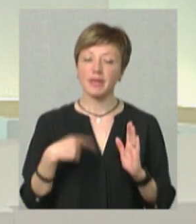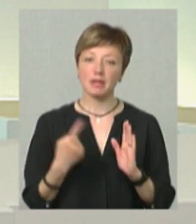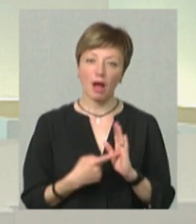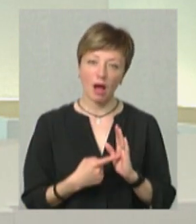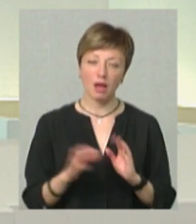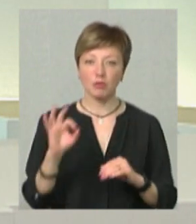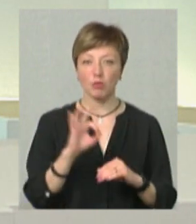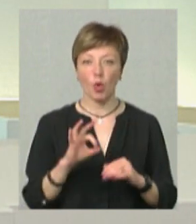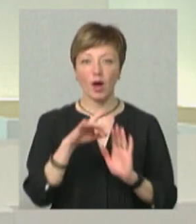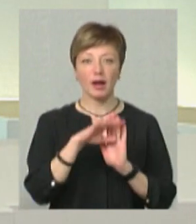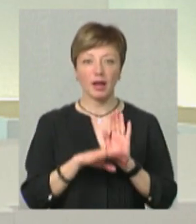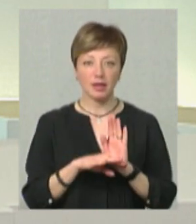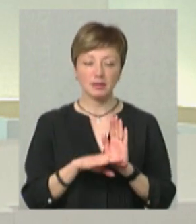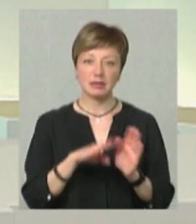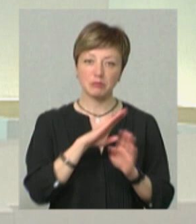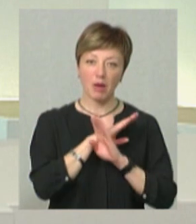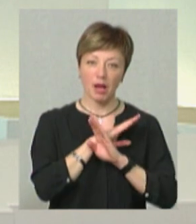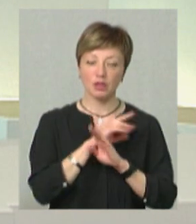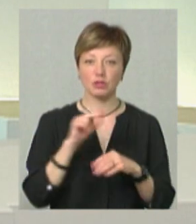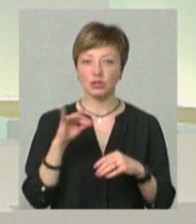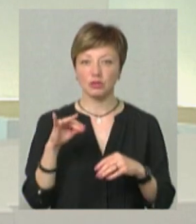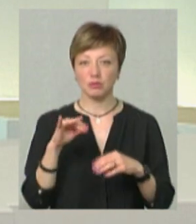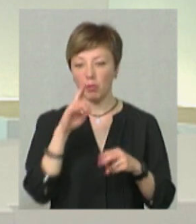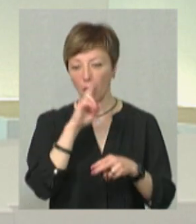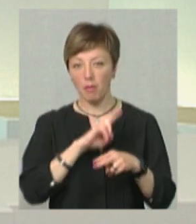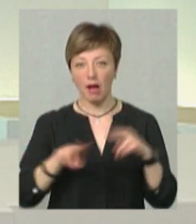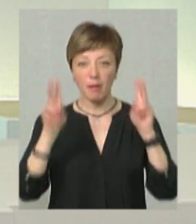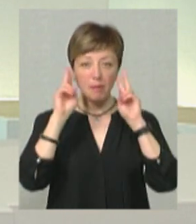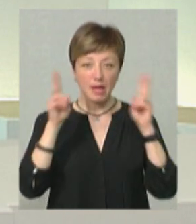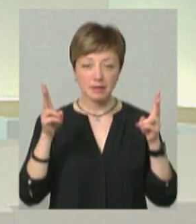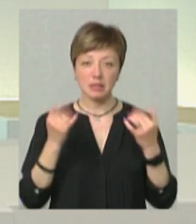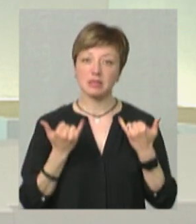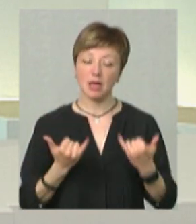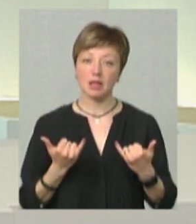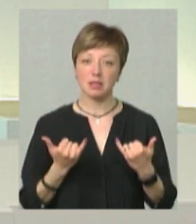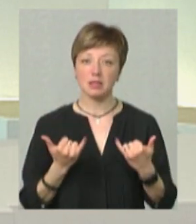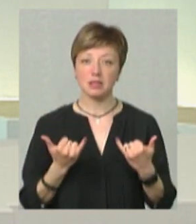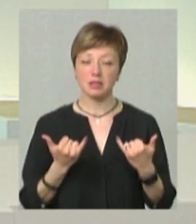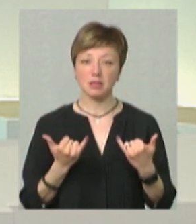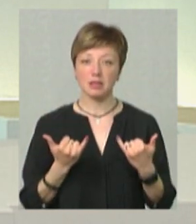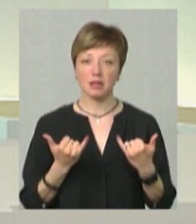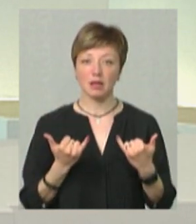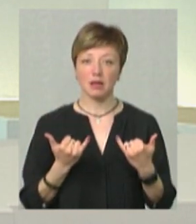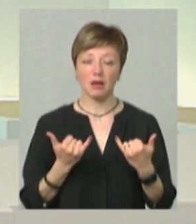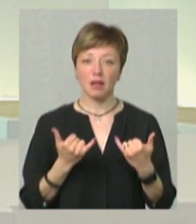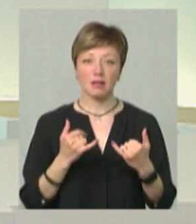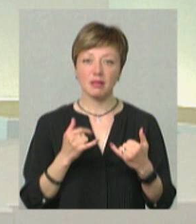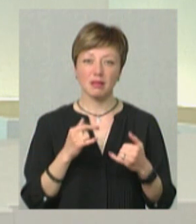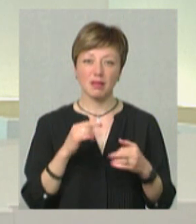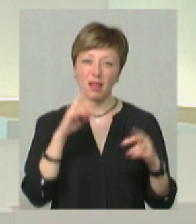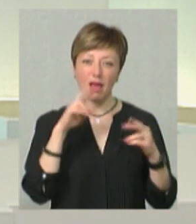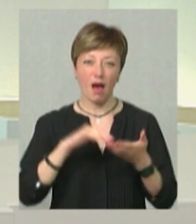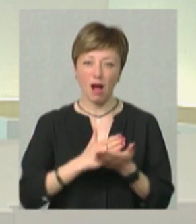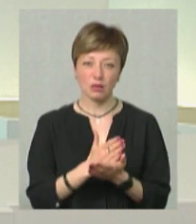що реєстр смертності, чи люди, які пропали без вісті, зараз він якісно наповнюється і для того, щоб